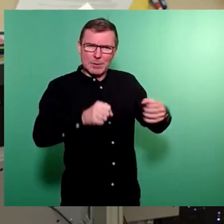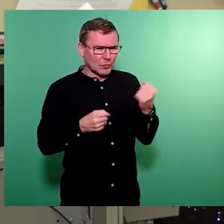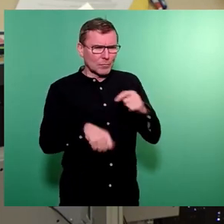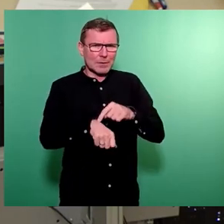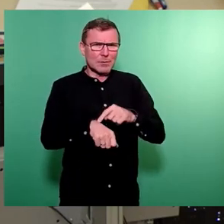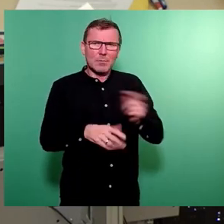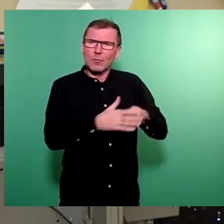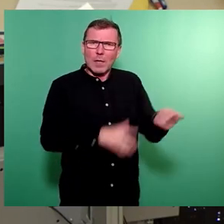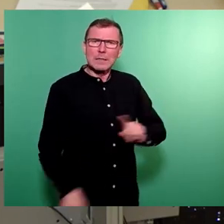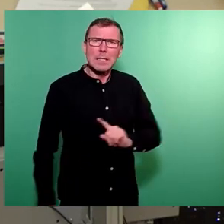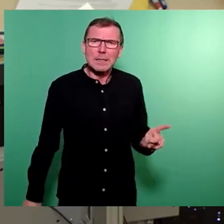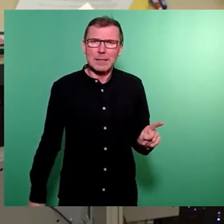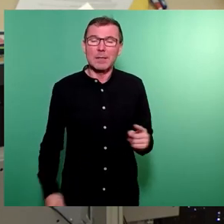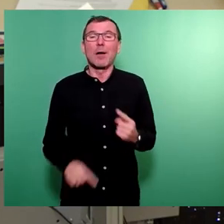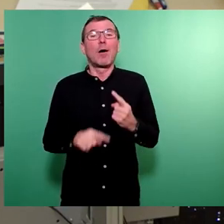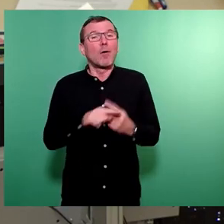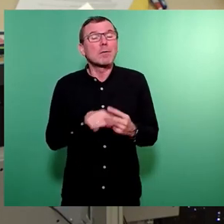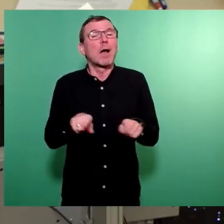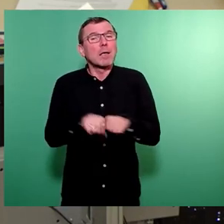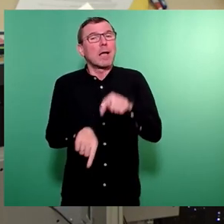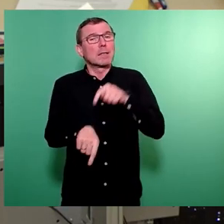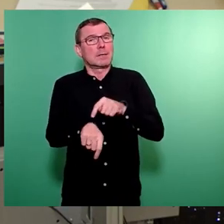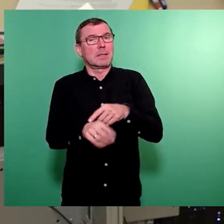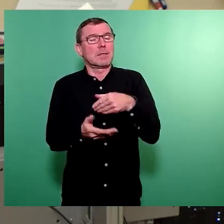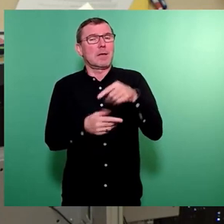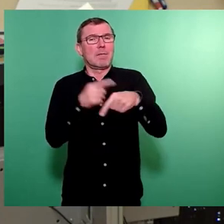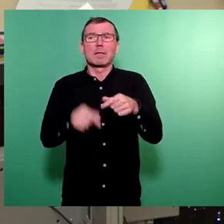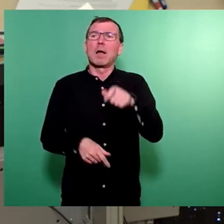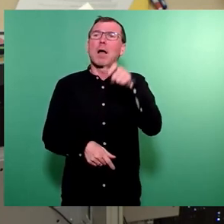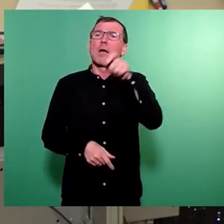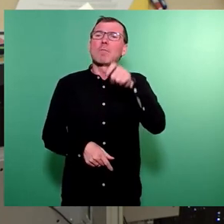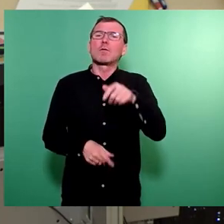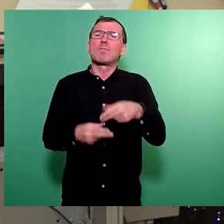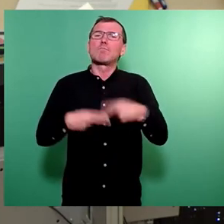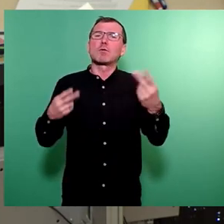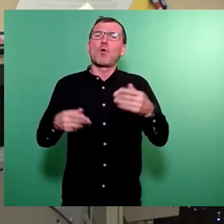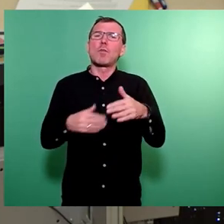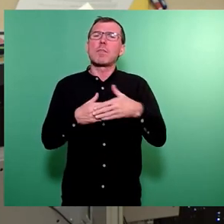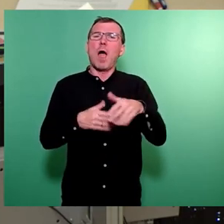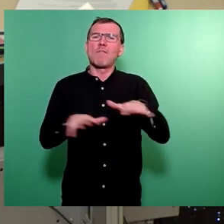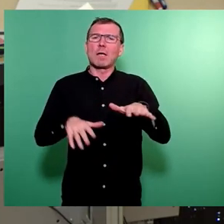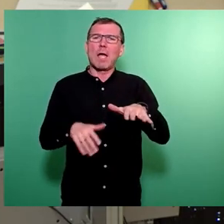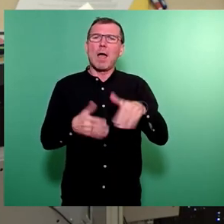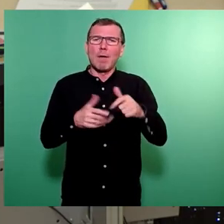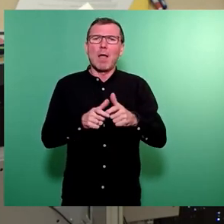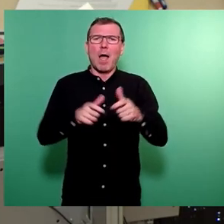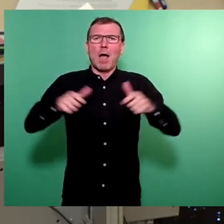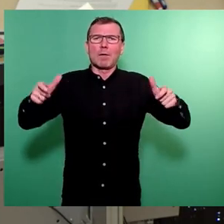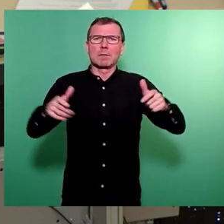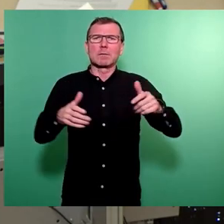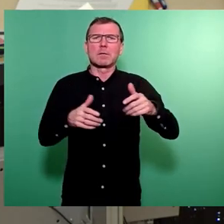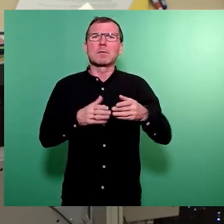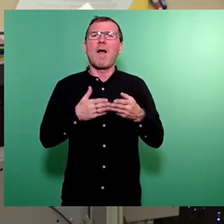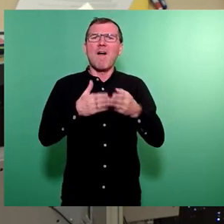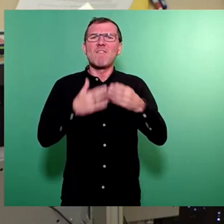gestellt werden und gleichzeitig weiterhin der öffentliche Personennahverkehr auch ausgebaut wird. Stichwort Fähre-Pieschen, die